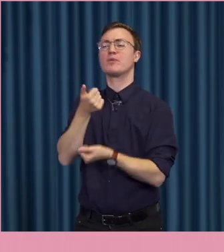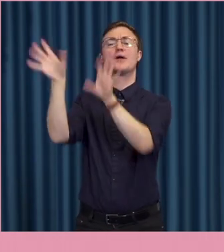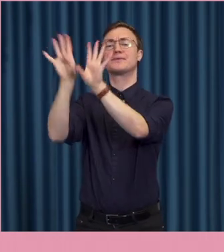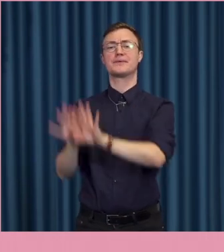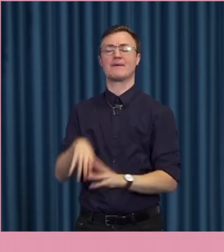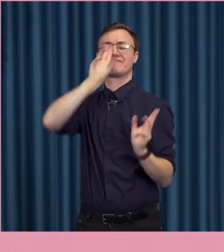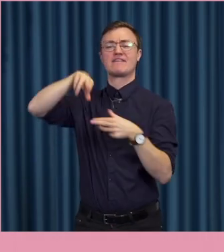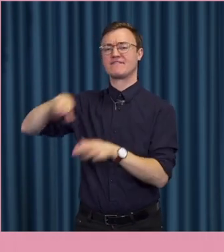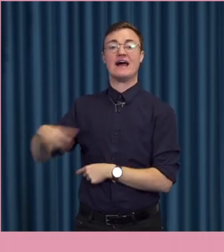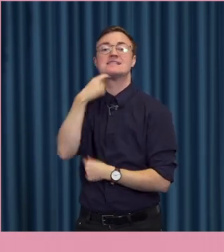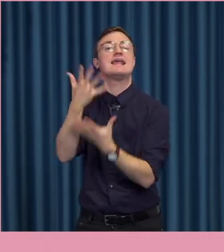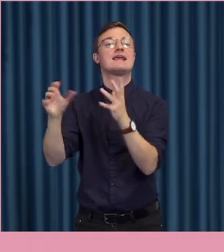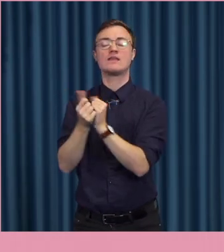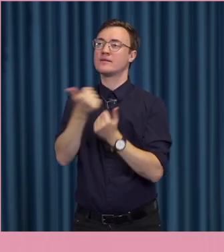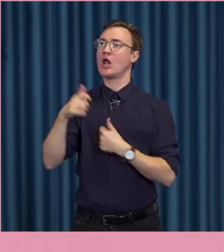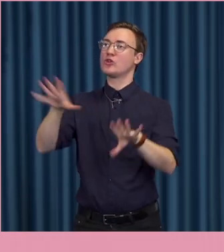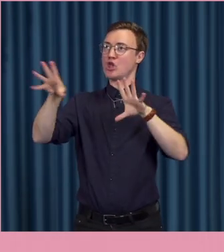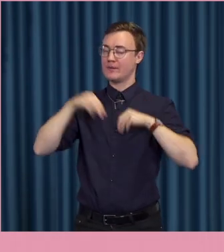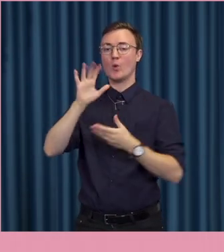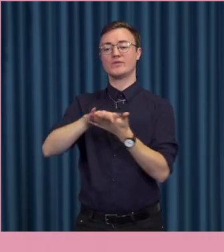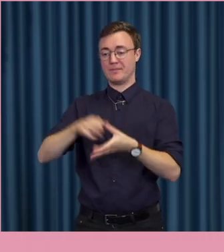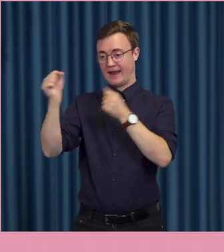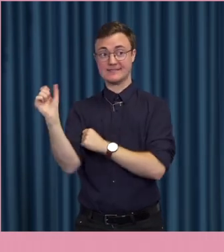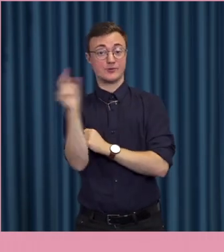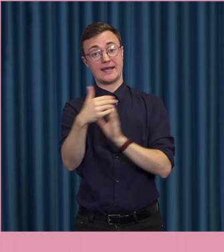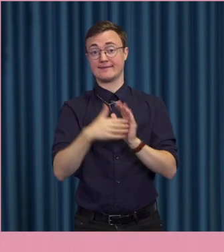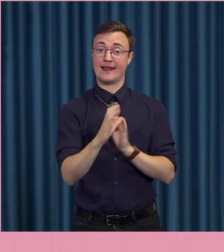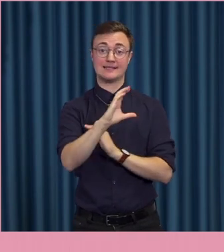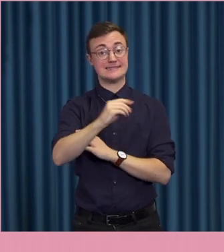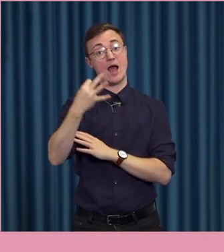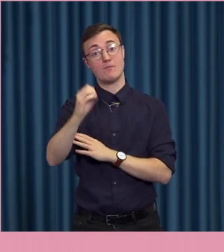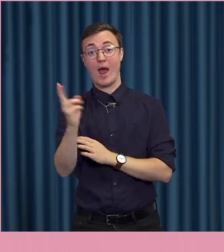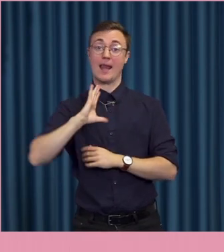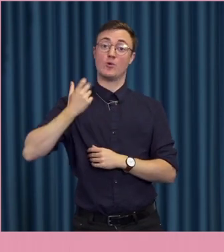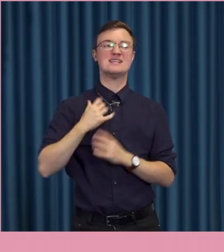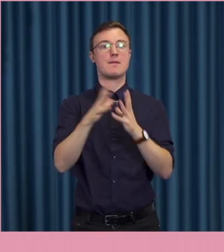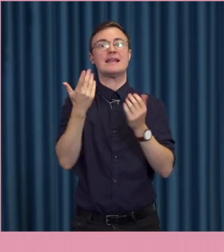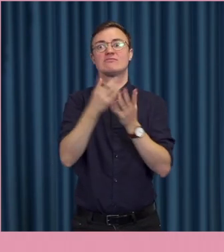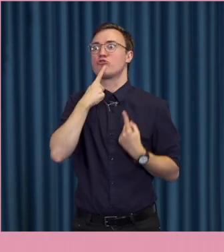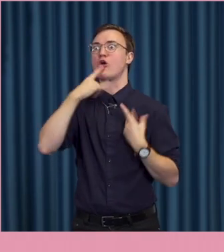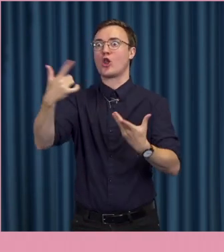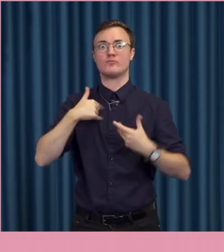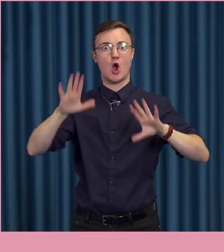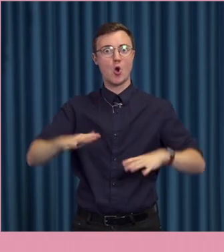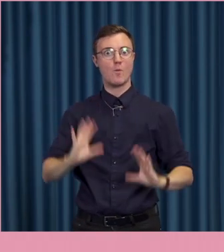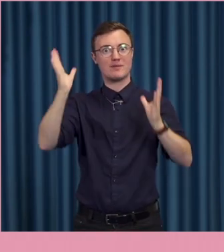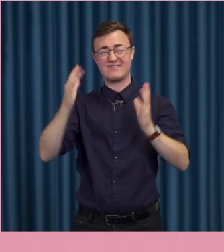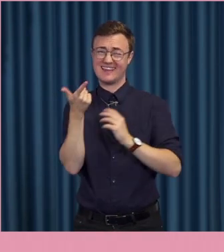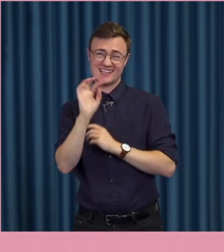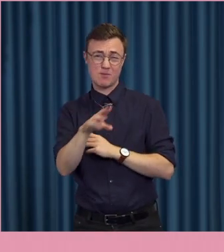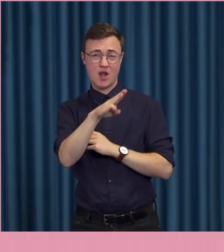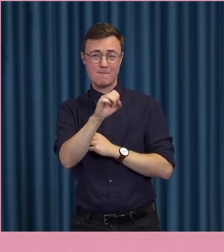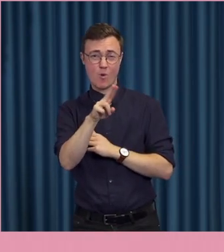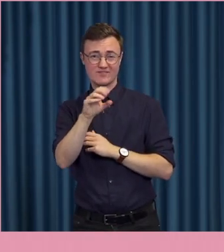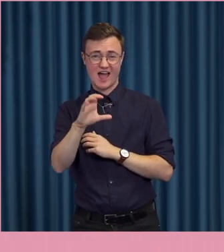Säg ingenting. Ta emot de där hatbreven. Skicka dem till Säpo eller polisen. Men säg ingenting om att jag är hoten. Och jag vet att Mona Sahlin pratade om det i sitt